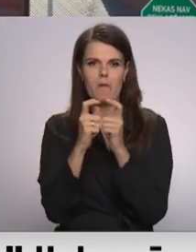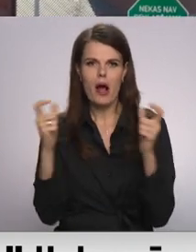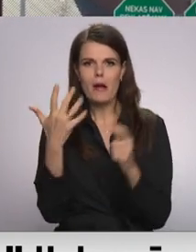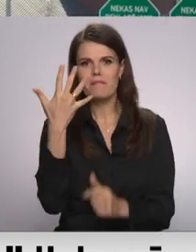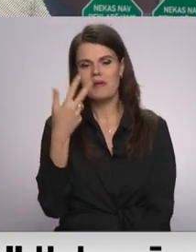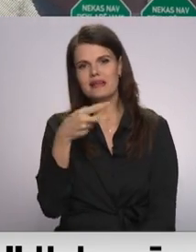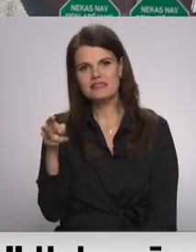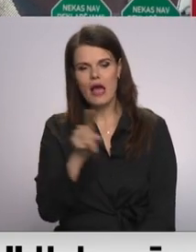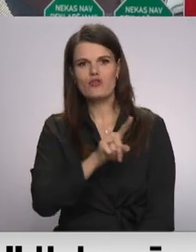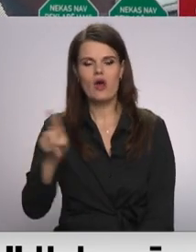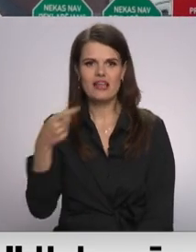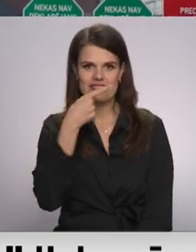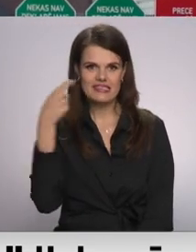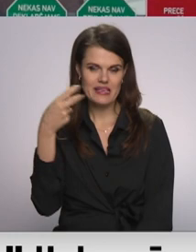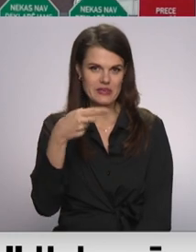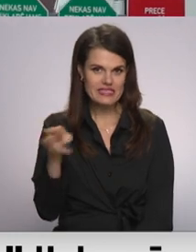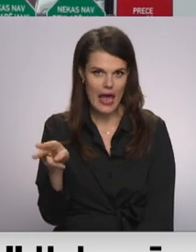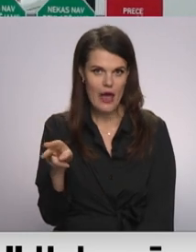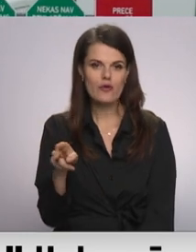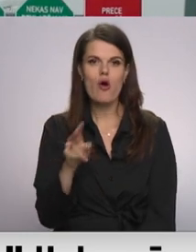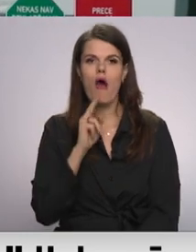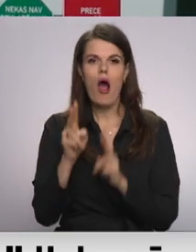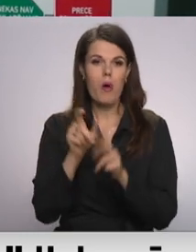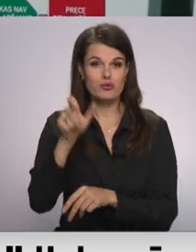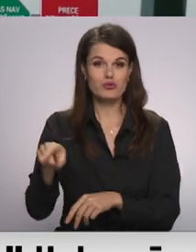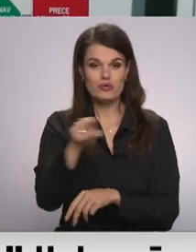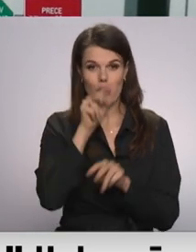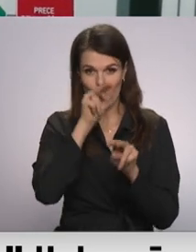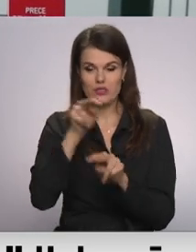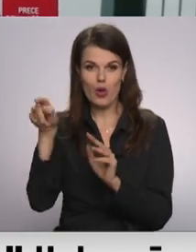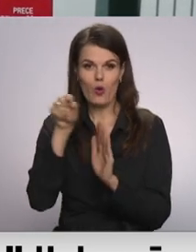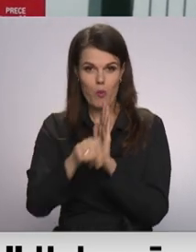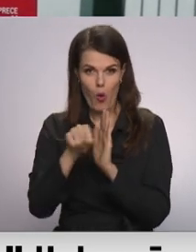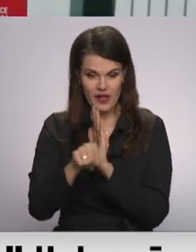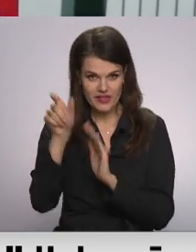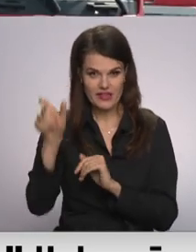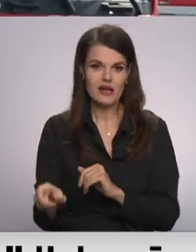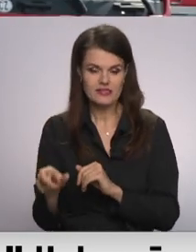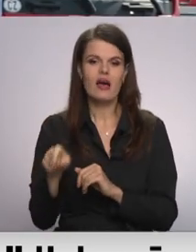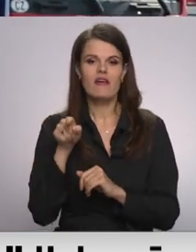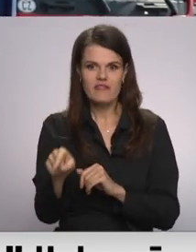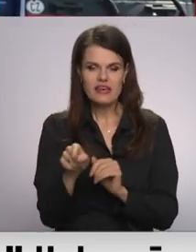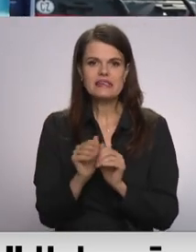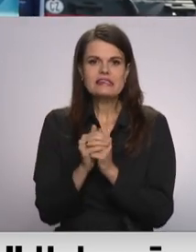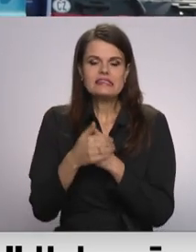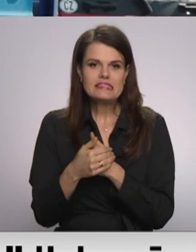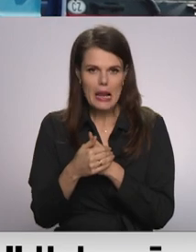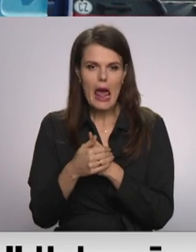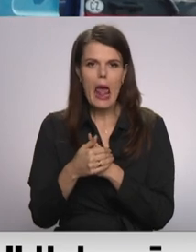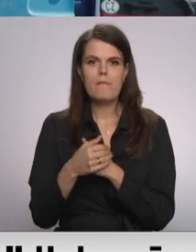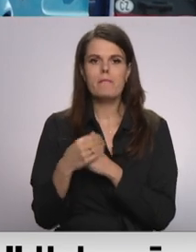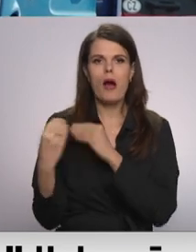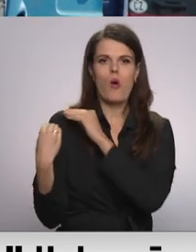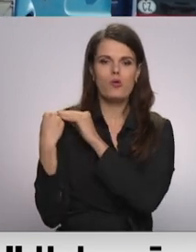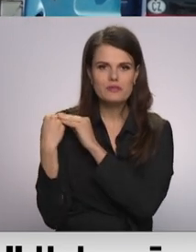pieciem līdz pat simt eiro. Apsūdzētiem uides uzraugi uzreiz pēc kukuļu saņemšanas tos slēpa formas tērpu uzpličos,